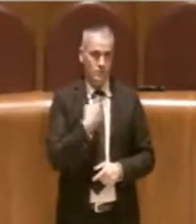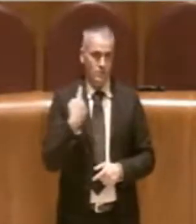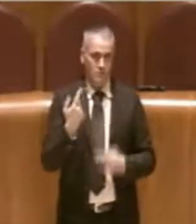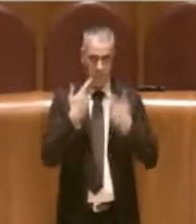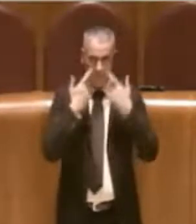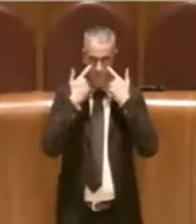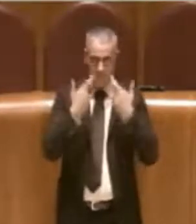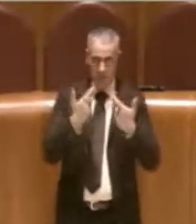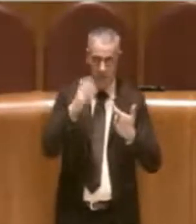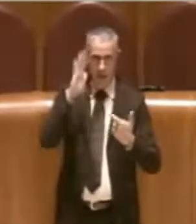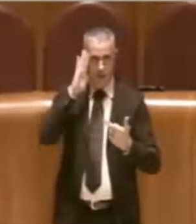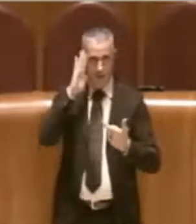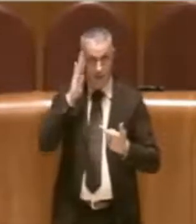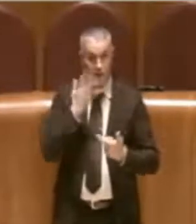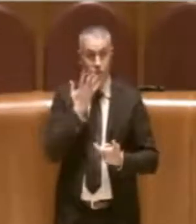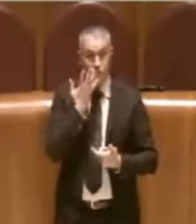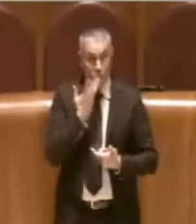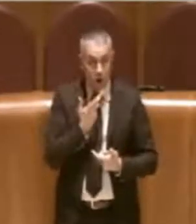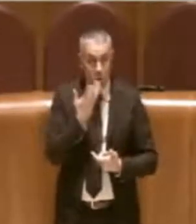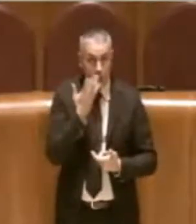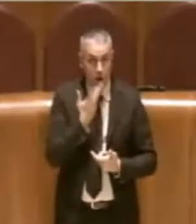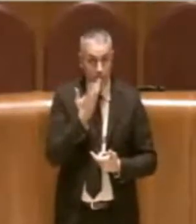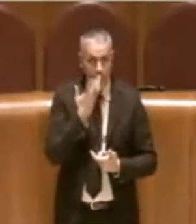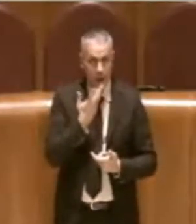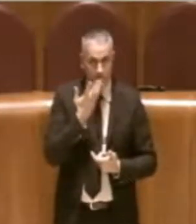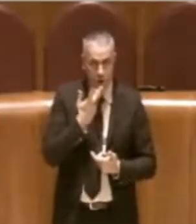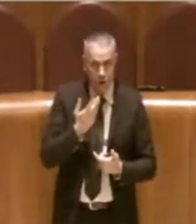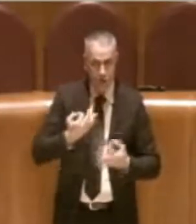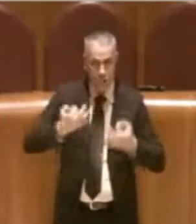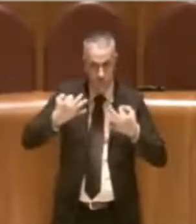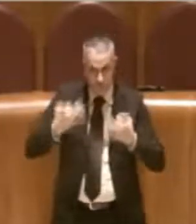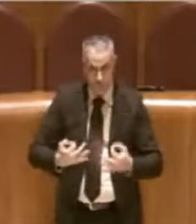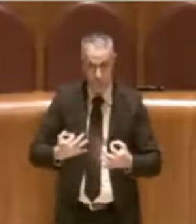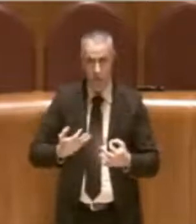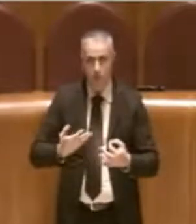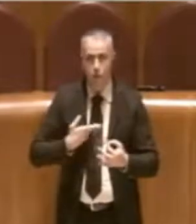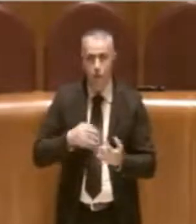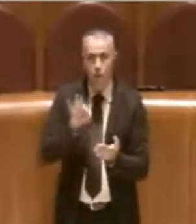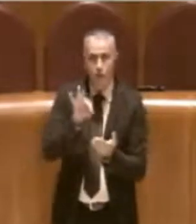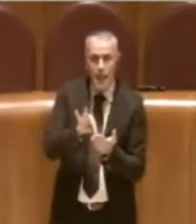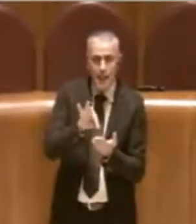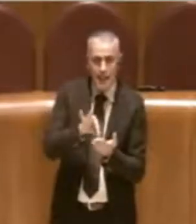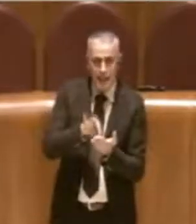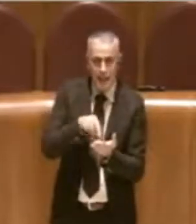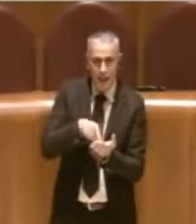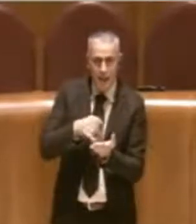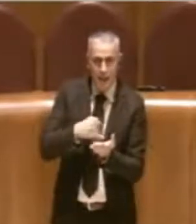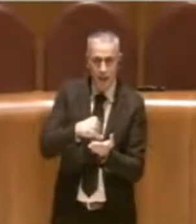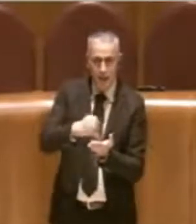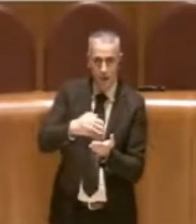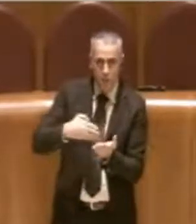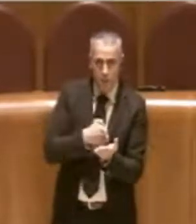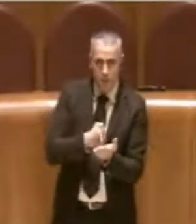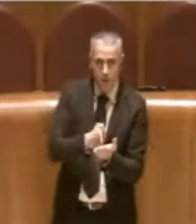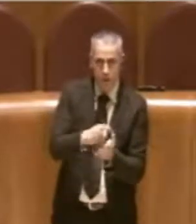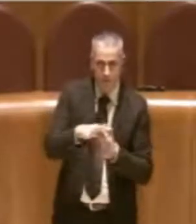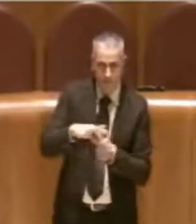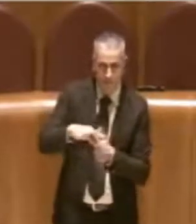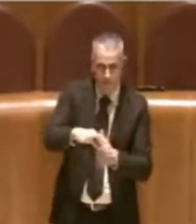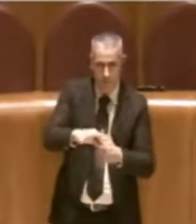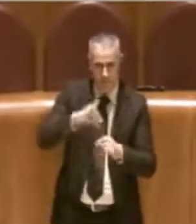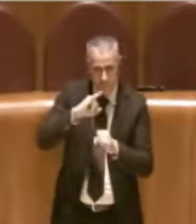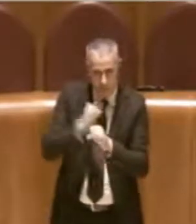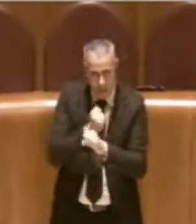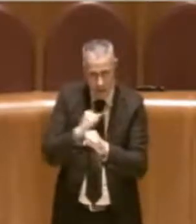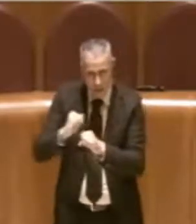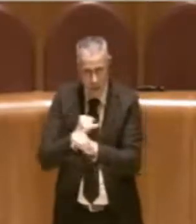siamo desiderosi di stabilire delle linee guida molto dettagliate e